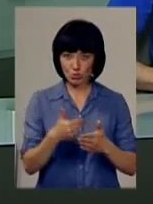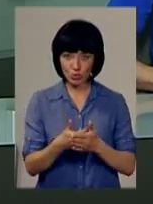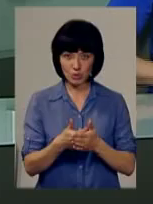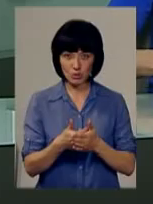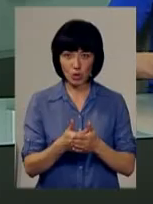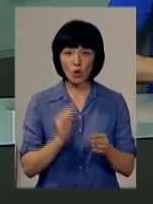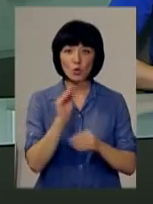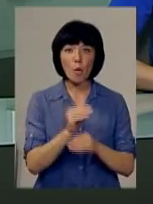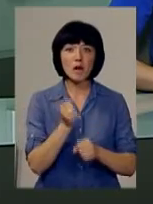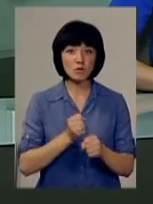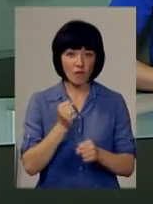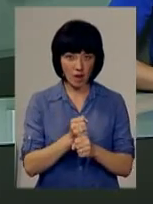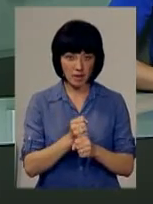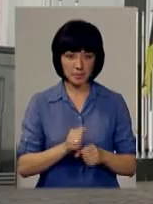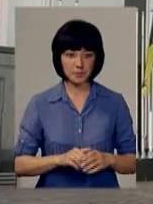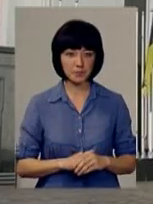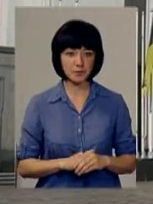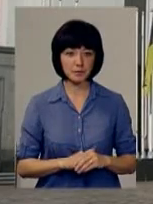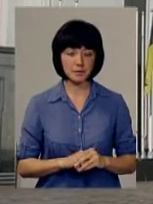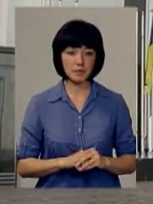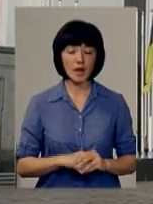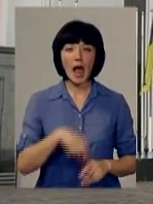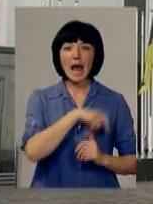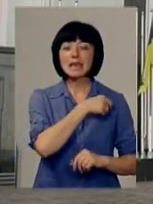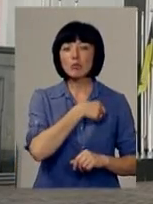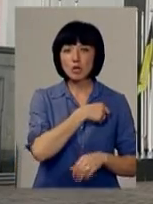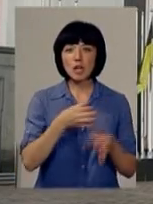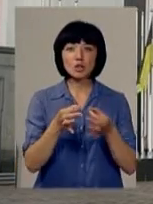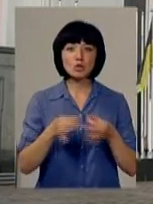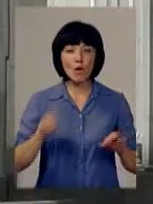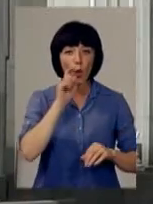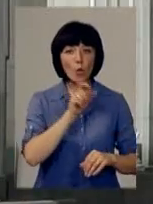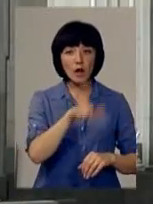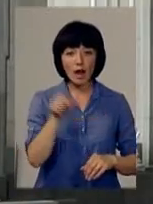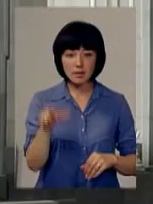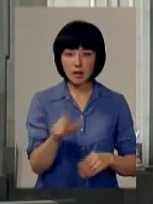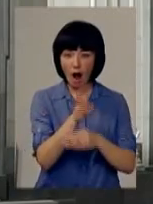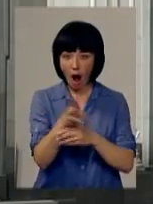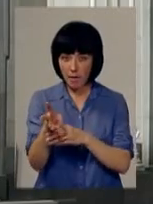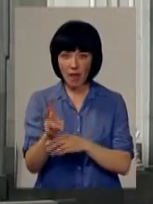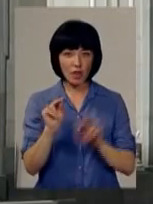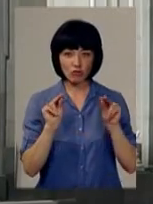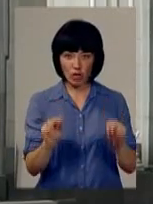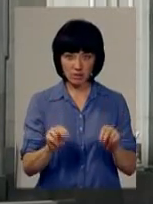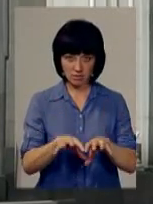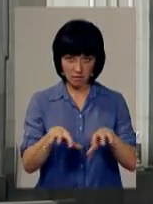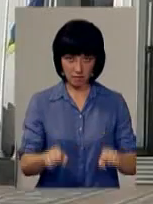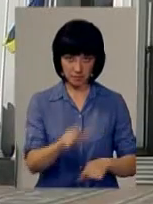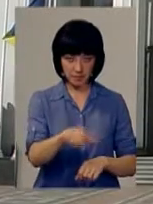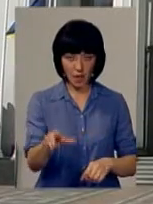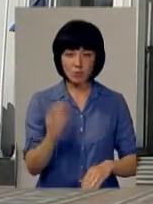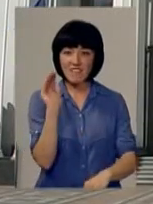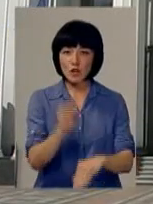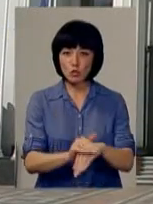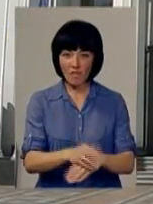на допрацюванні. Депутати дозволили українцям полювати з камерою на нечесних посадовців, щоб